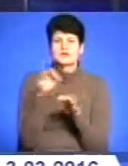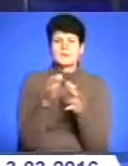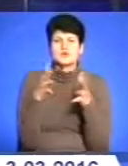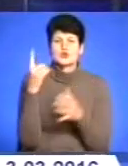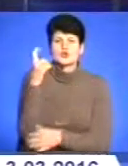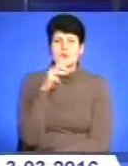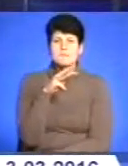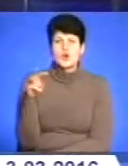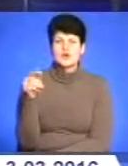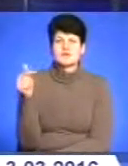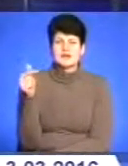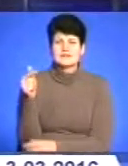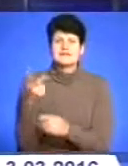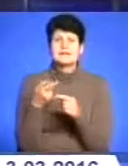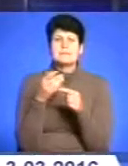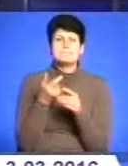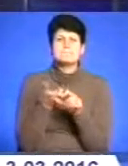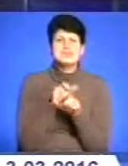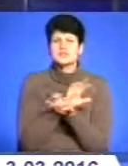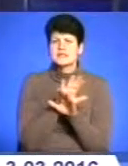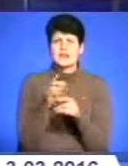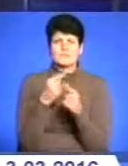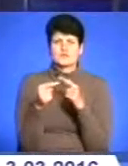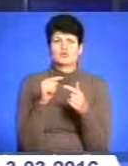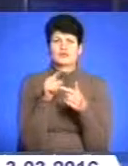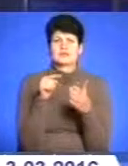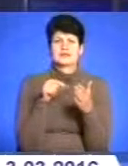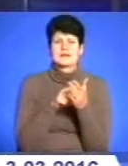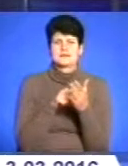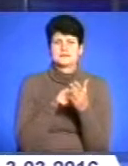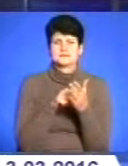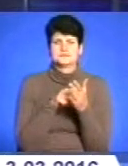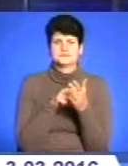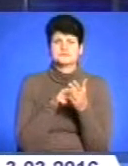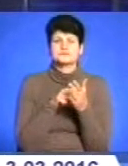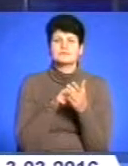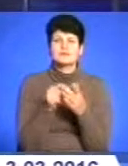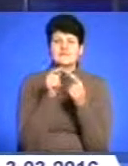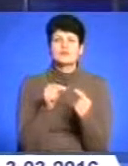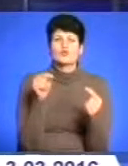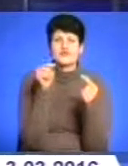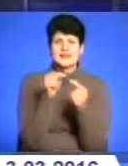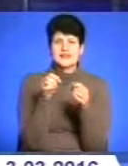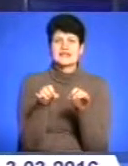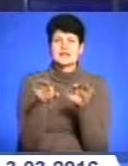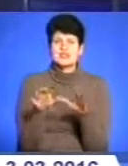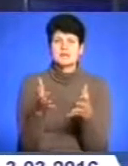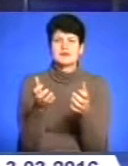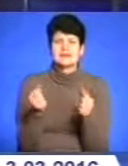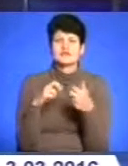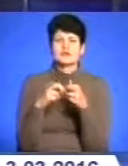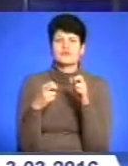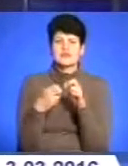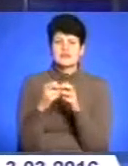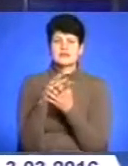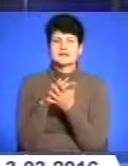та за будь-яких умов більше не повертатися до питання будівництва гідроспоруд на Дністрі. Відповідне рішення вже прийняли на Івано-Франківщині.